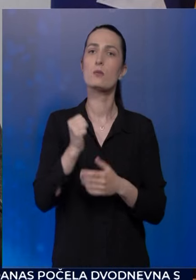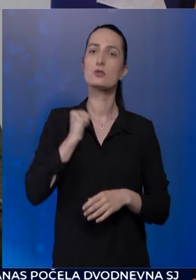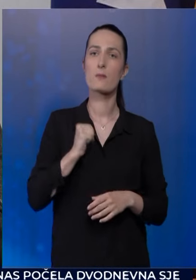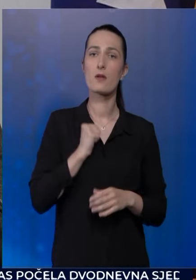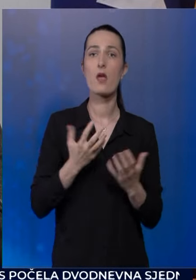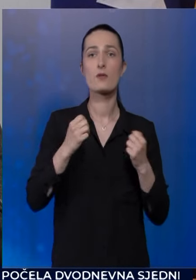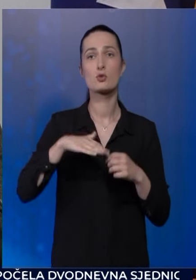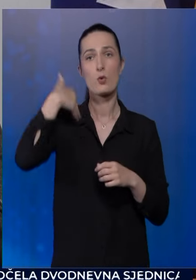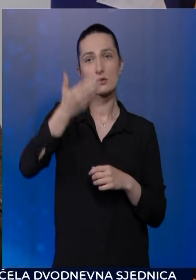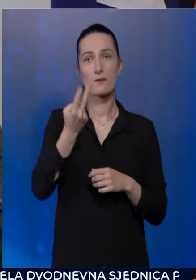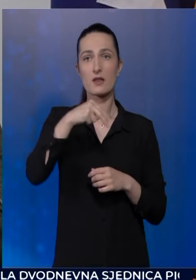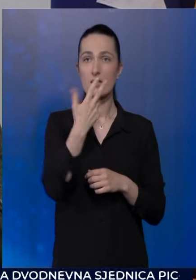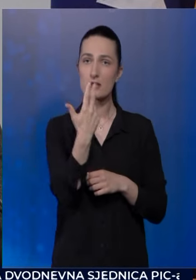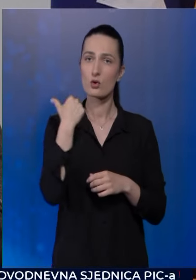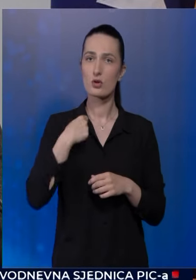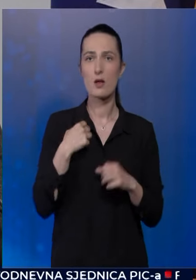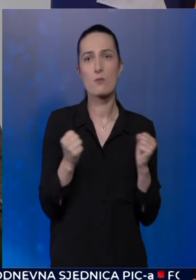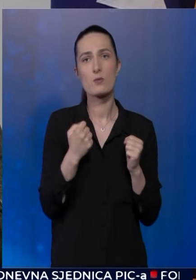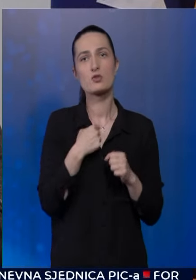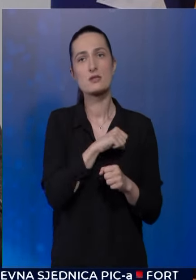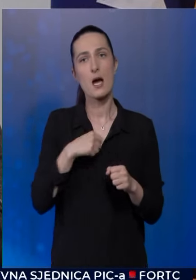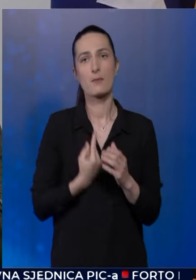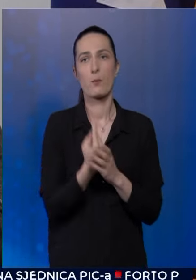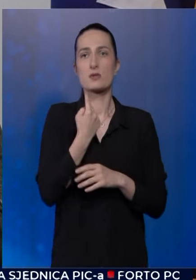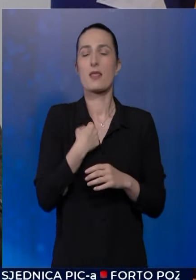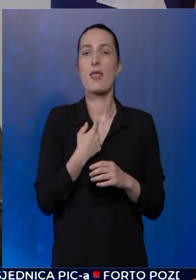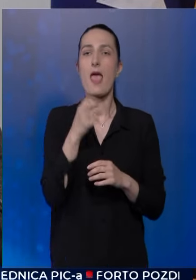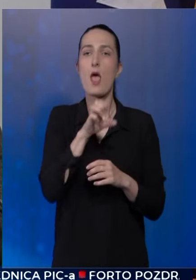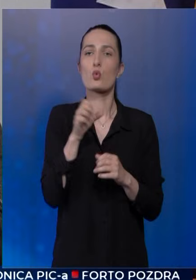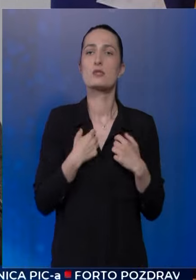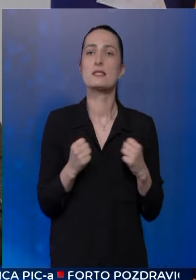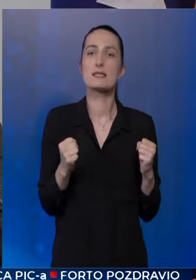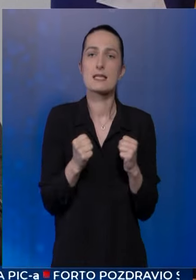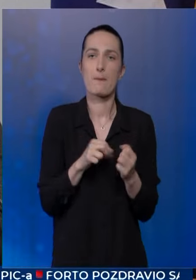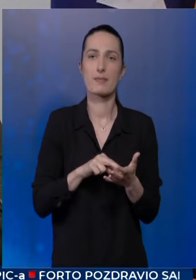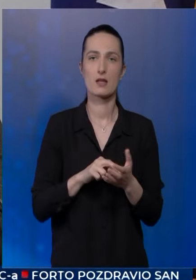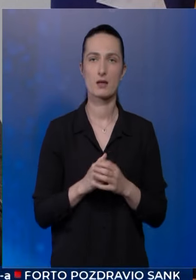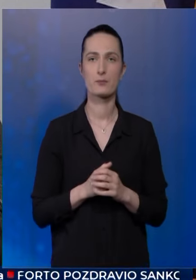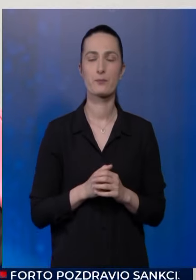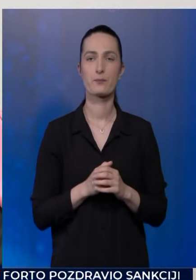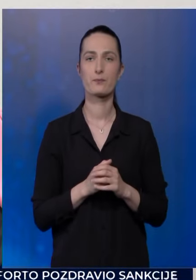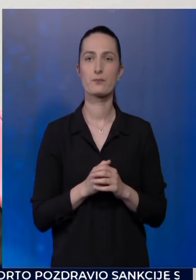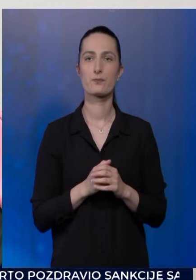budemo strplji, imamo razumijevanje, ali već poslije 2030-e bojim se da ću i sam postati evroskeptik.